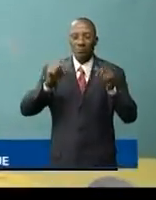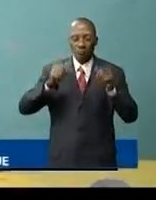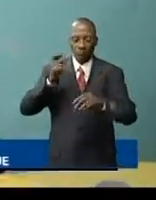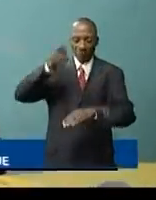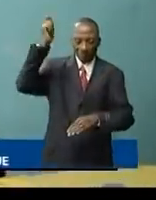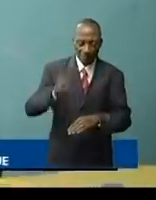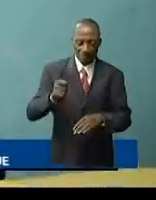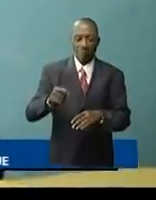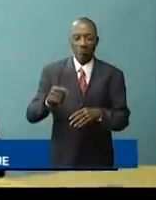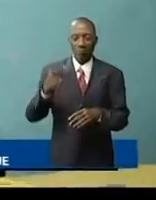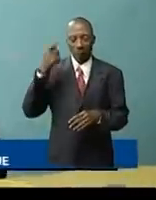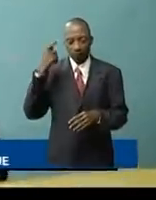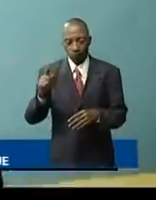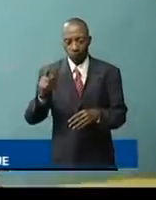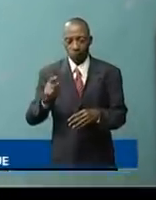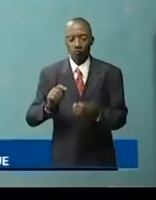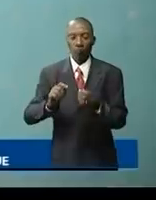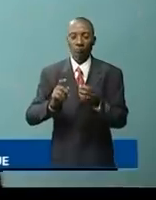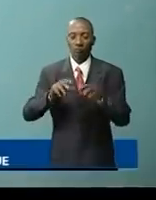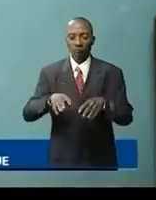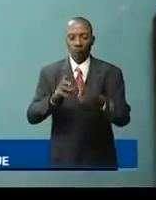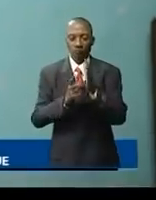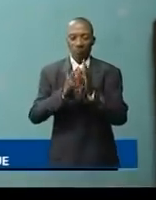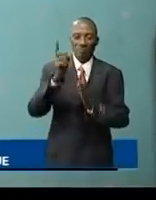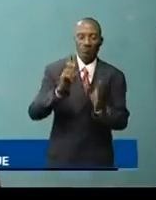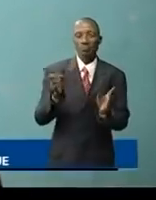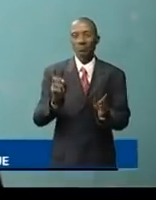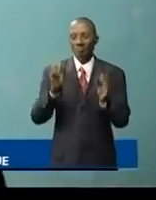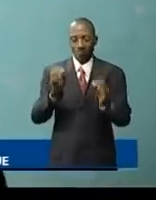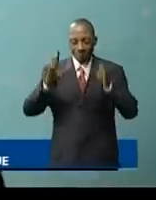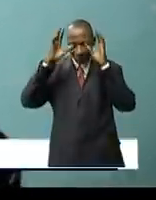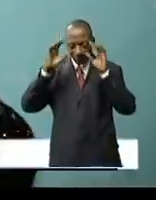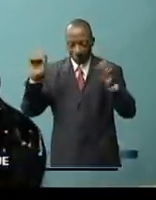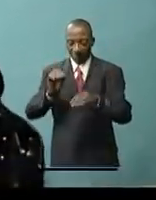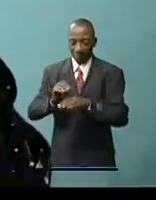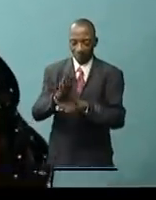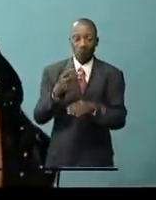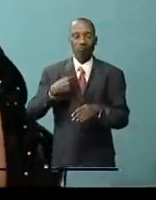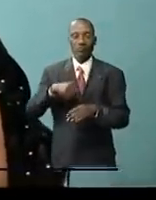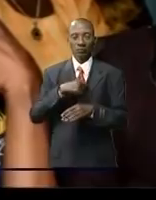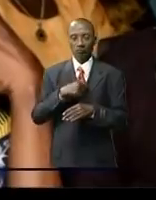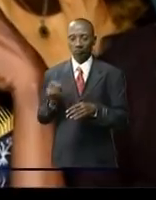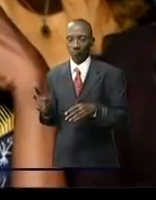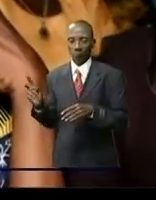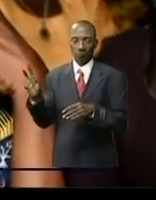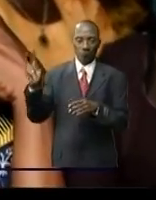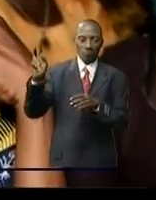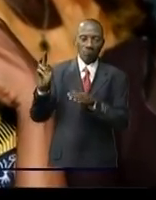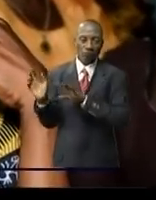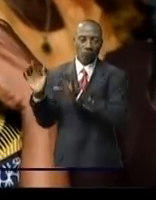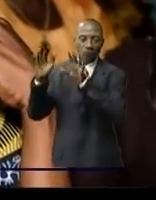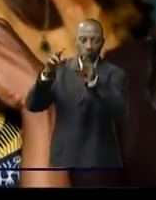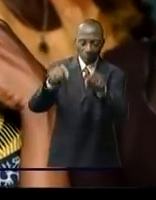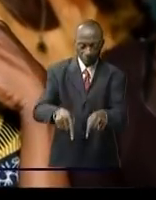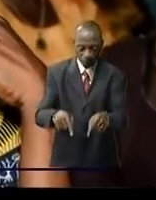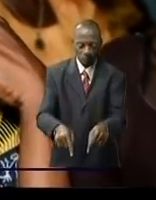revient aux uns et